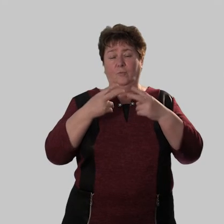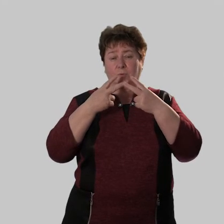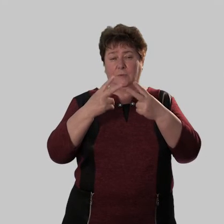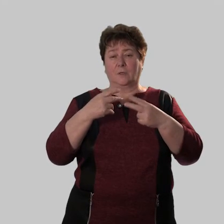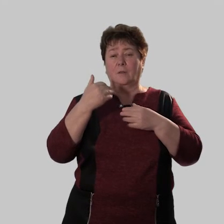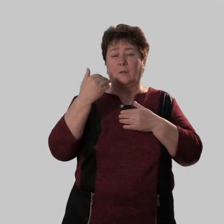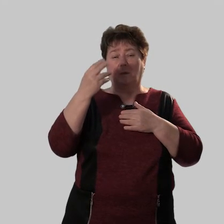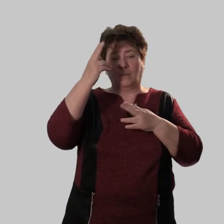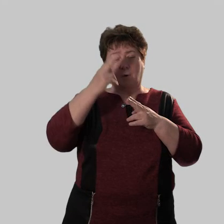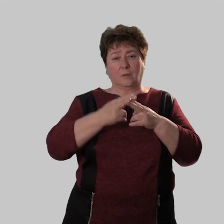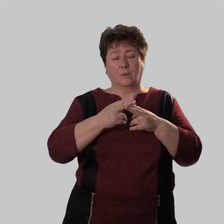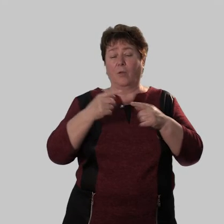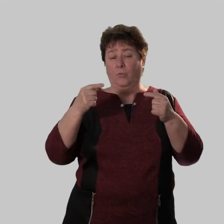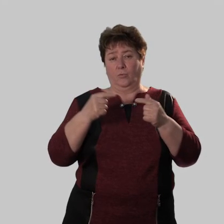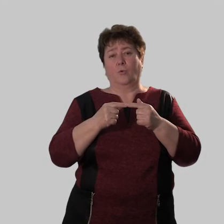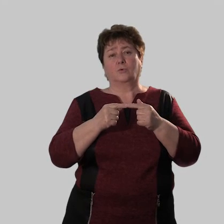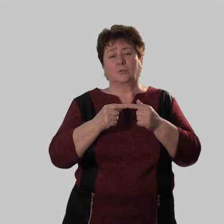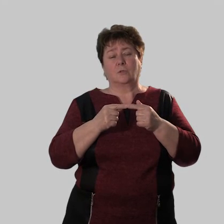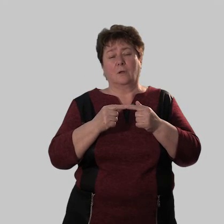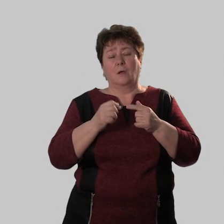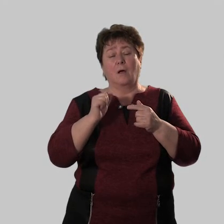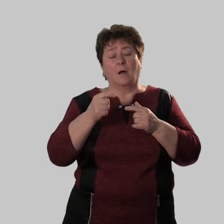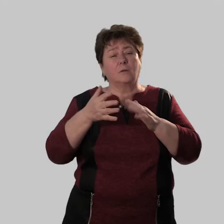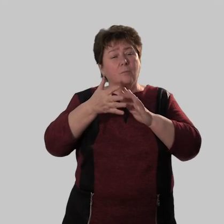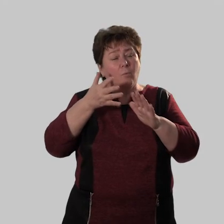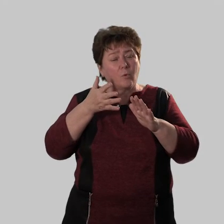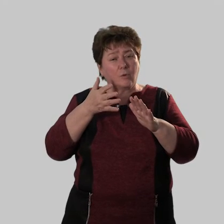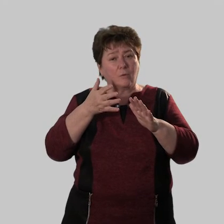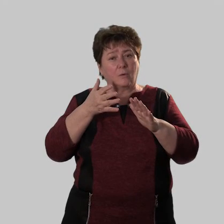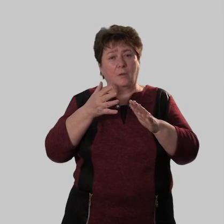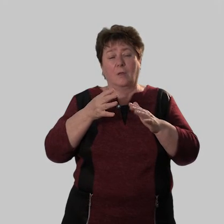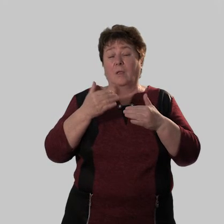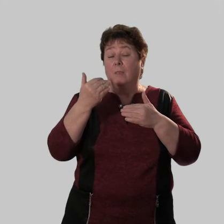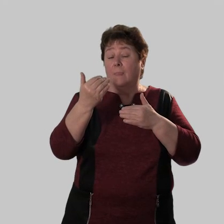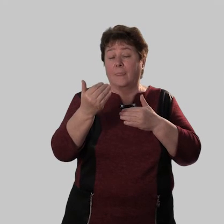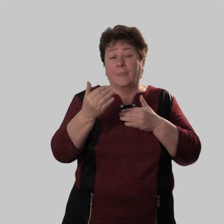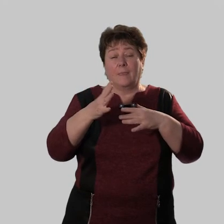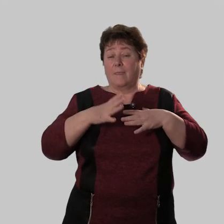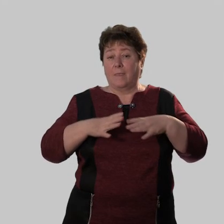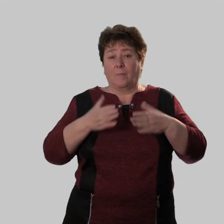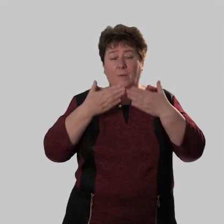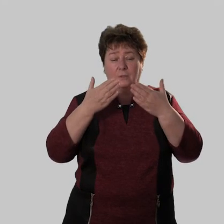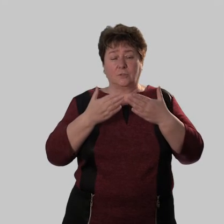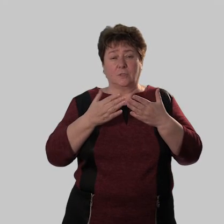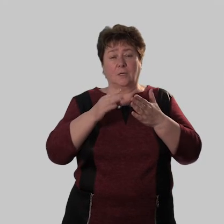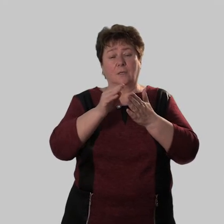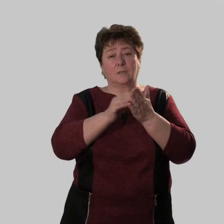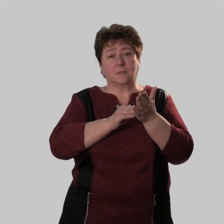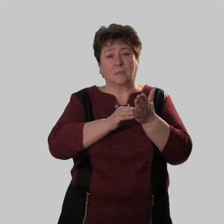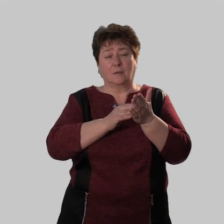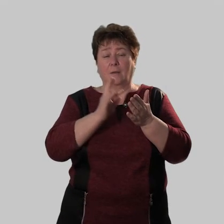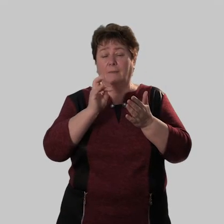удивленно посмотрел на него точно но как-то догадался ведь ты не читал рассказ